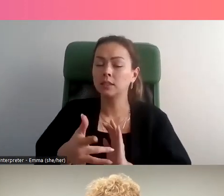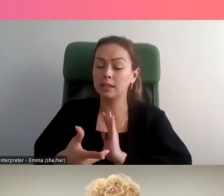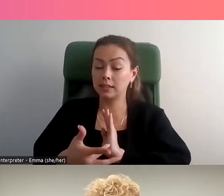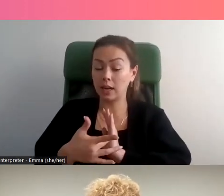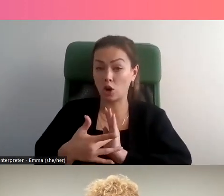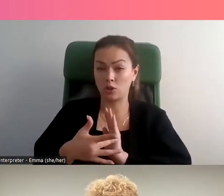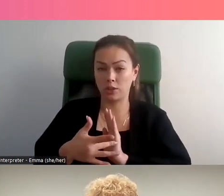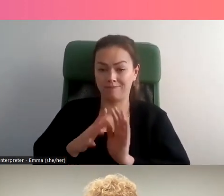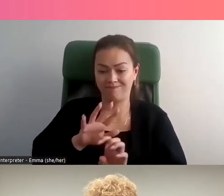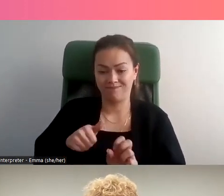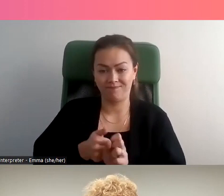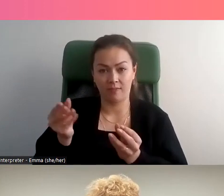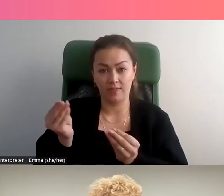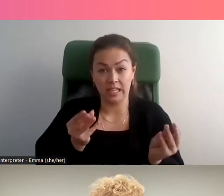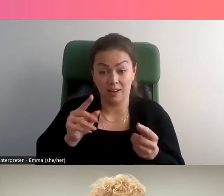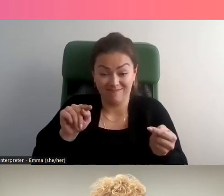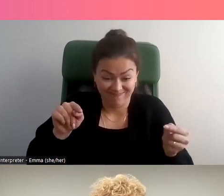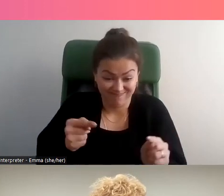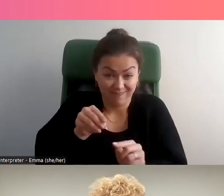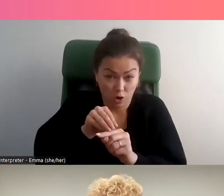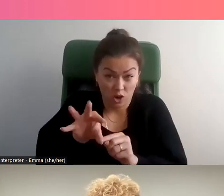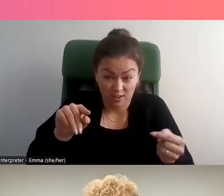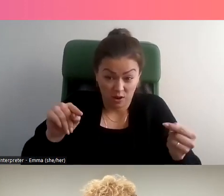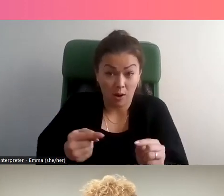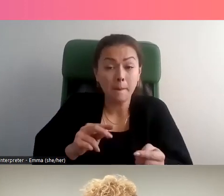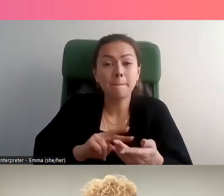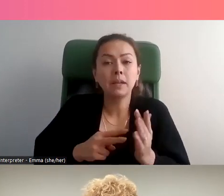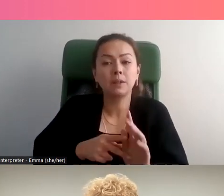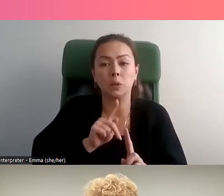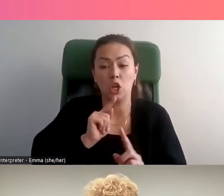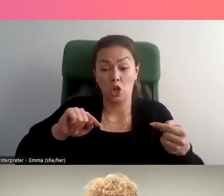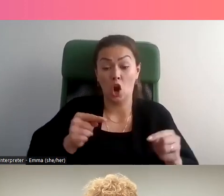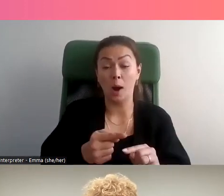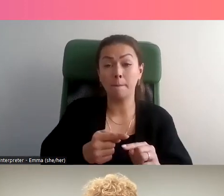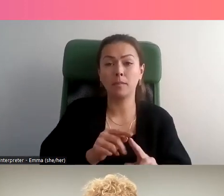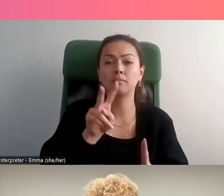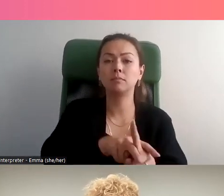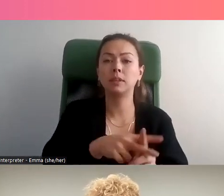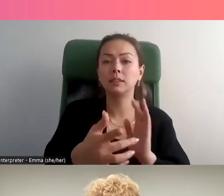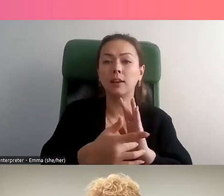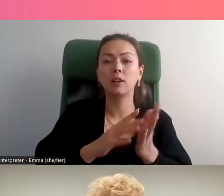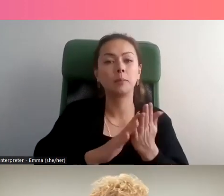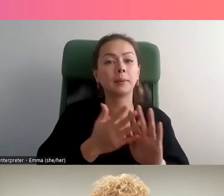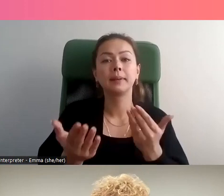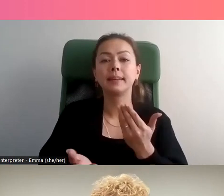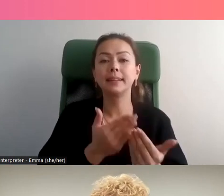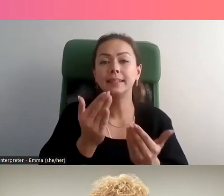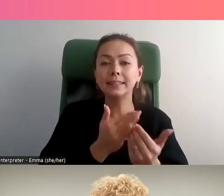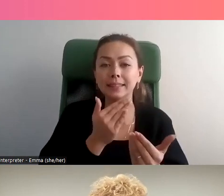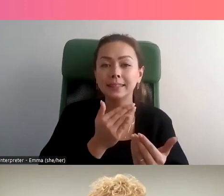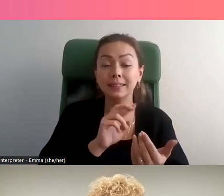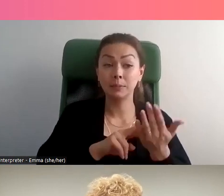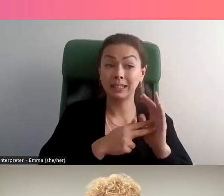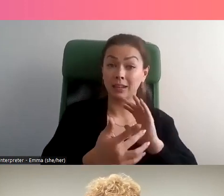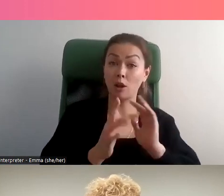méfaits facilités par la technologie, cela veut dire que les méfaits sont facilités directement par la technologie.